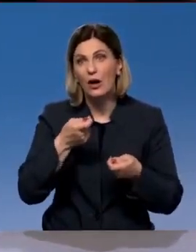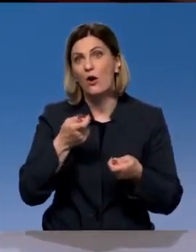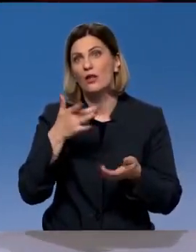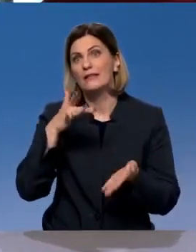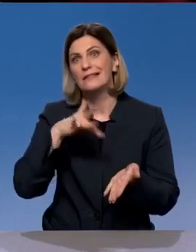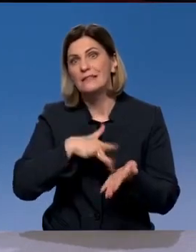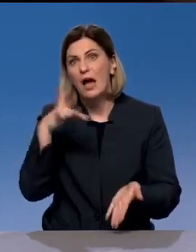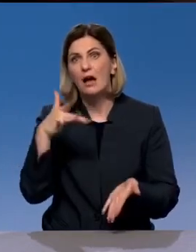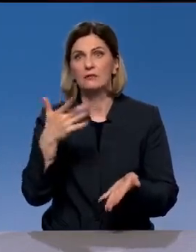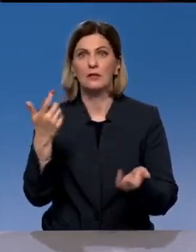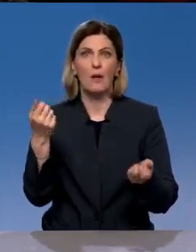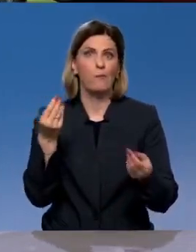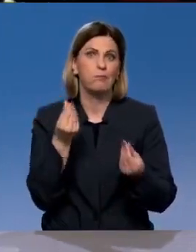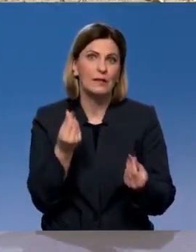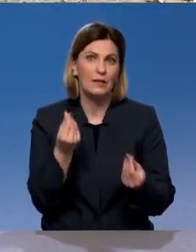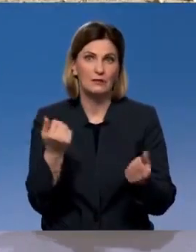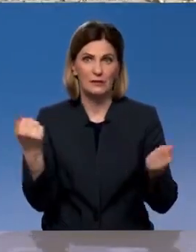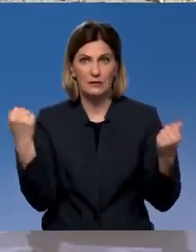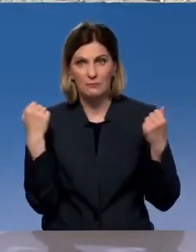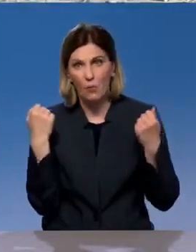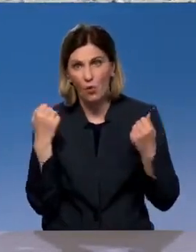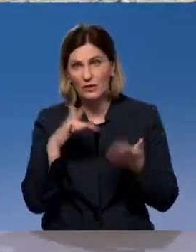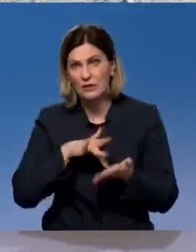бизнес- и спортцентров, жилых домов.